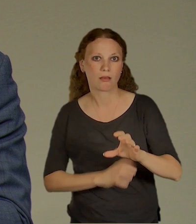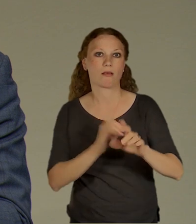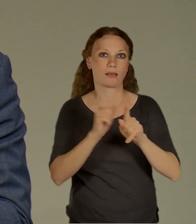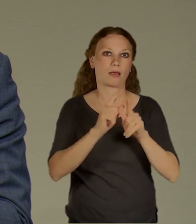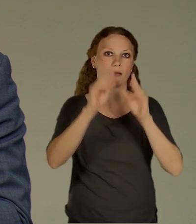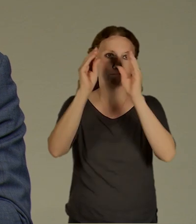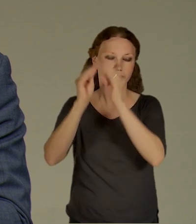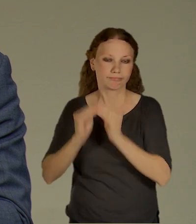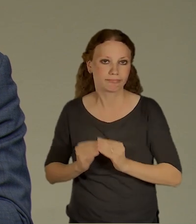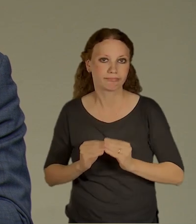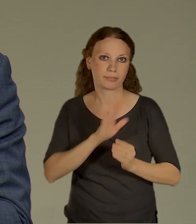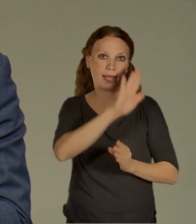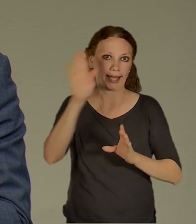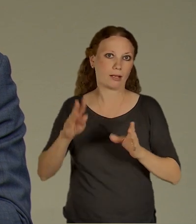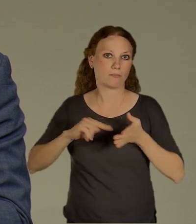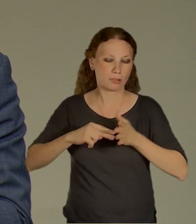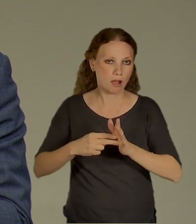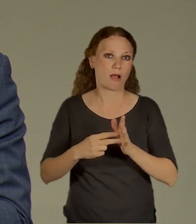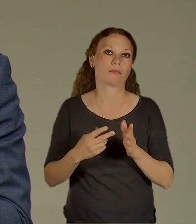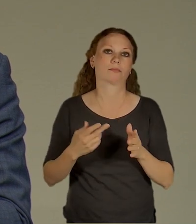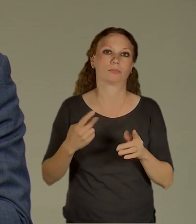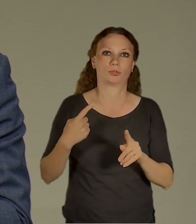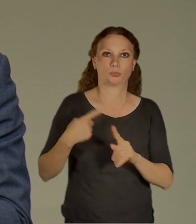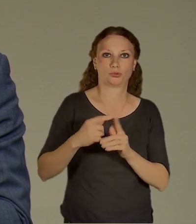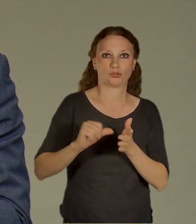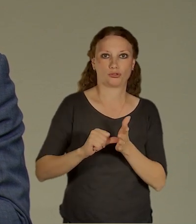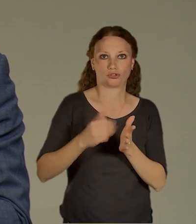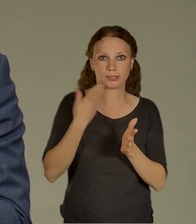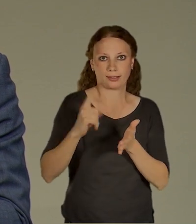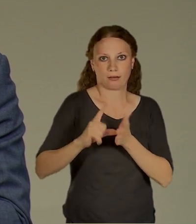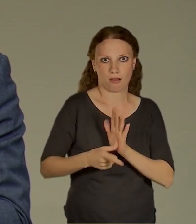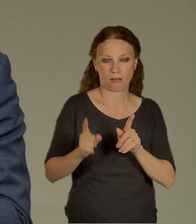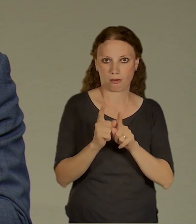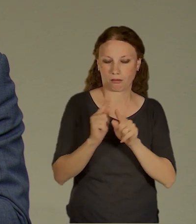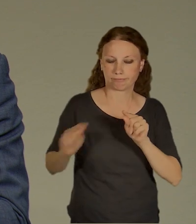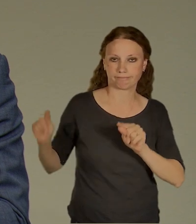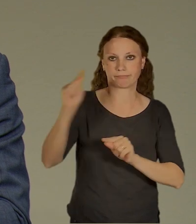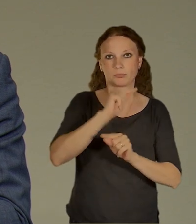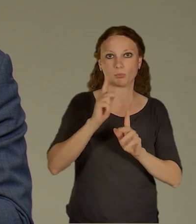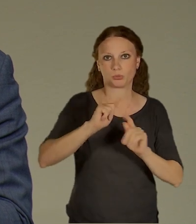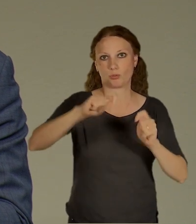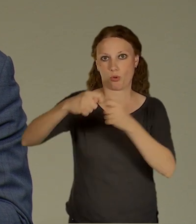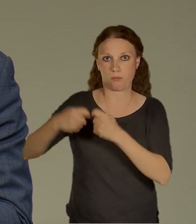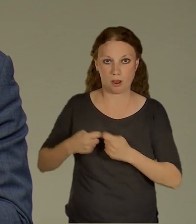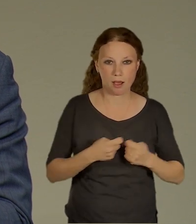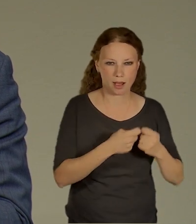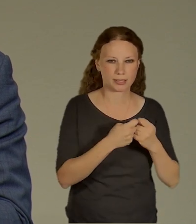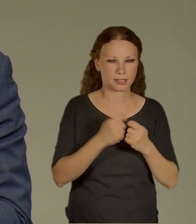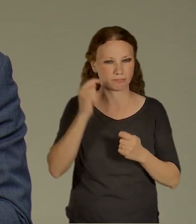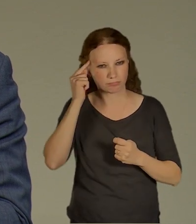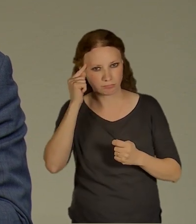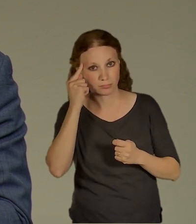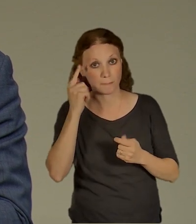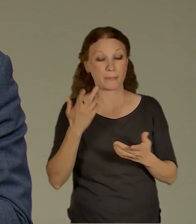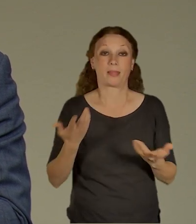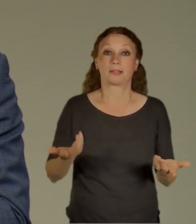tady u některých věcí prostě musíme postupovat nějak součinnosti, jako platformu nám